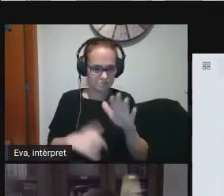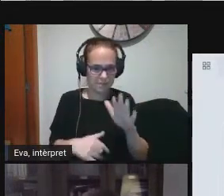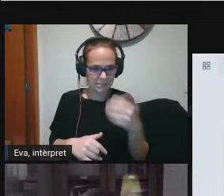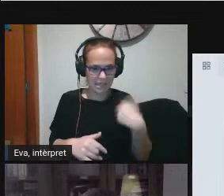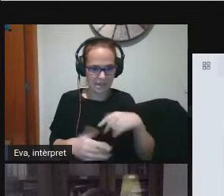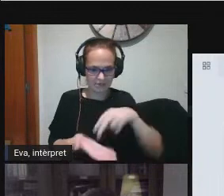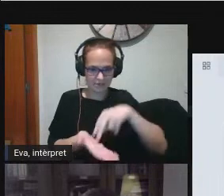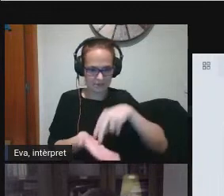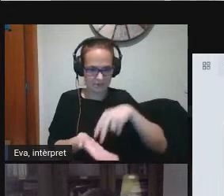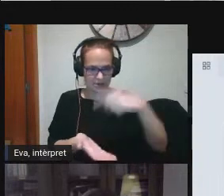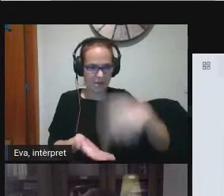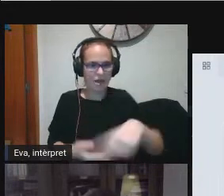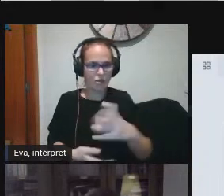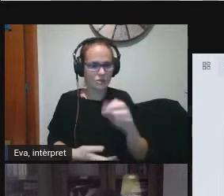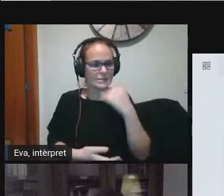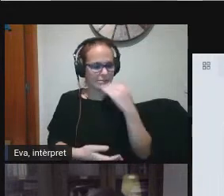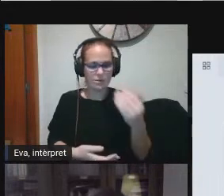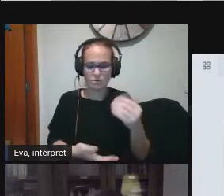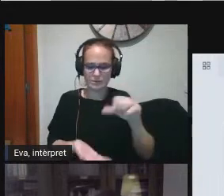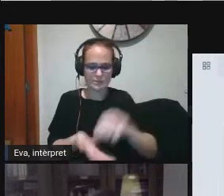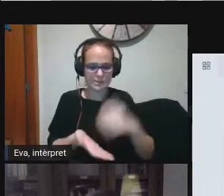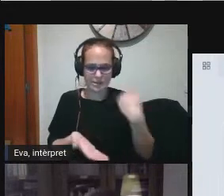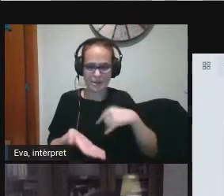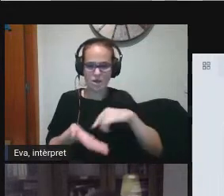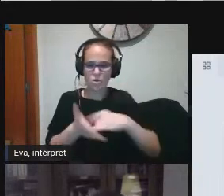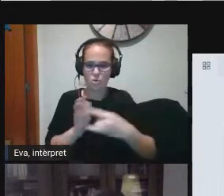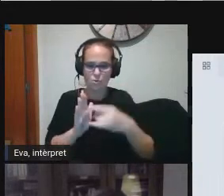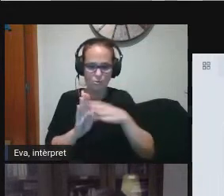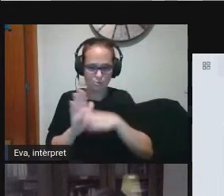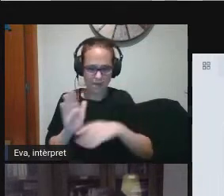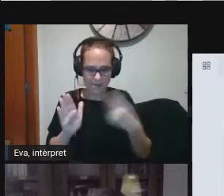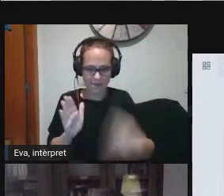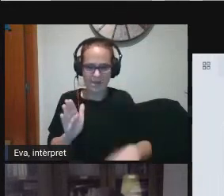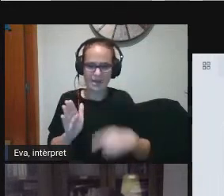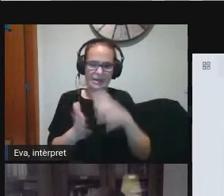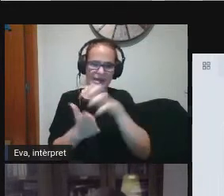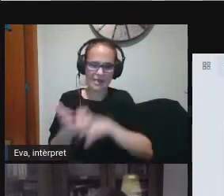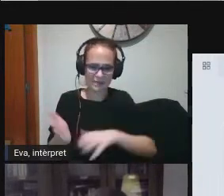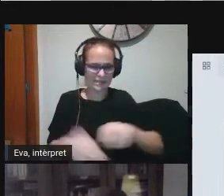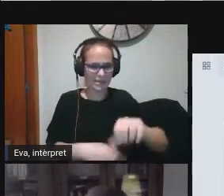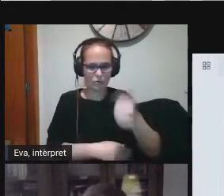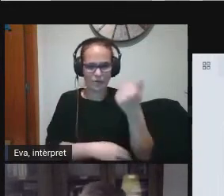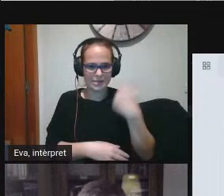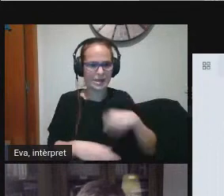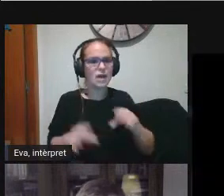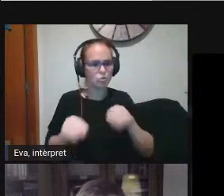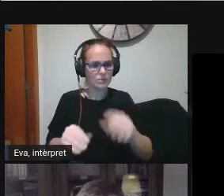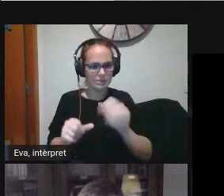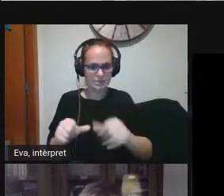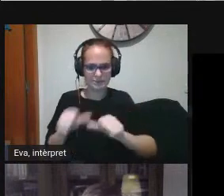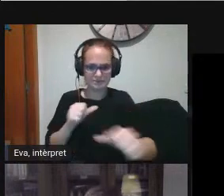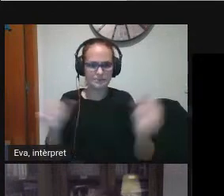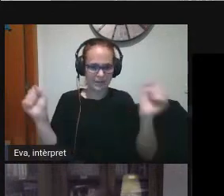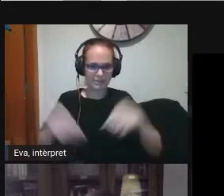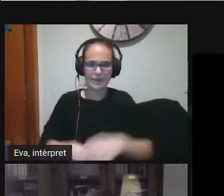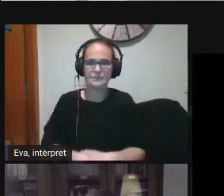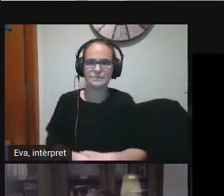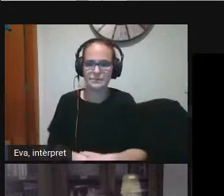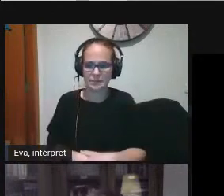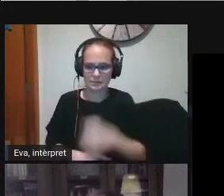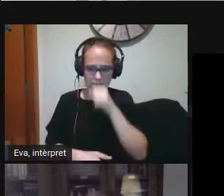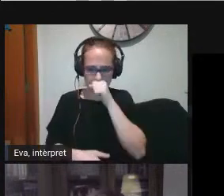aquí sabeu que el vostre centre té un pla redactat que està aprovat i l'està fent servir el que sigui